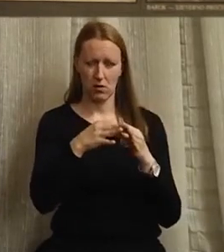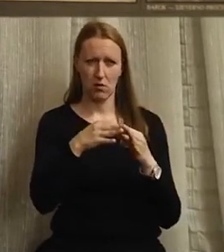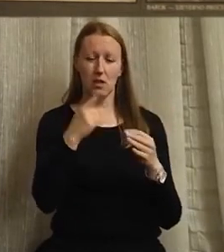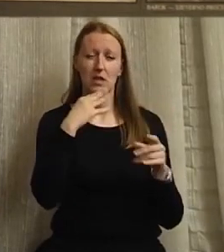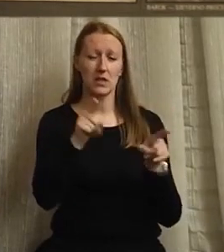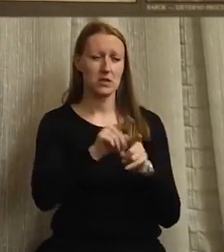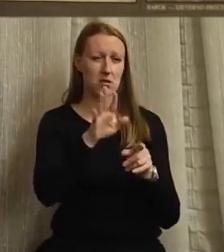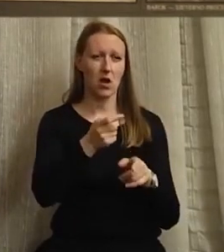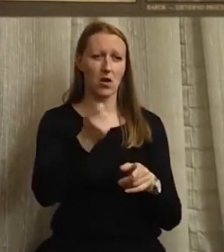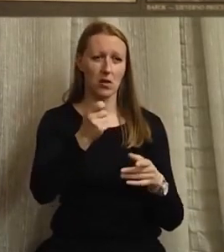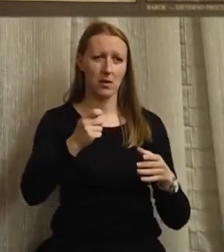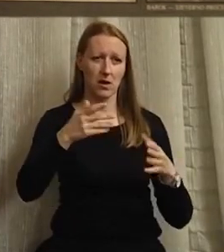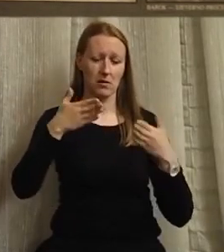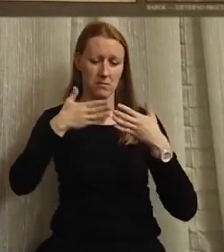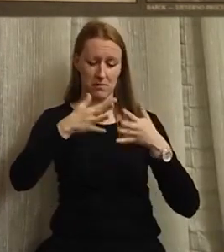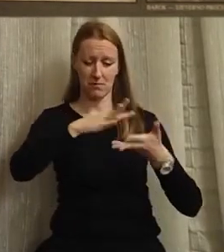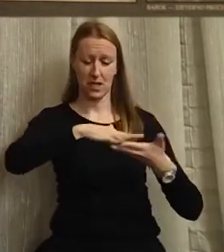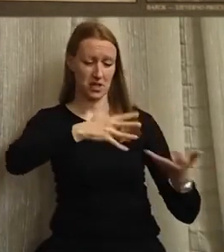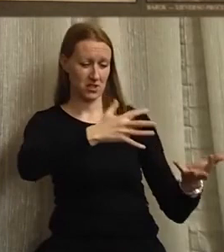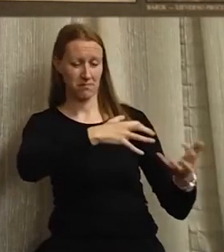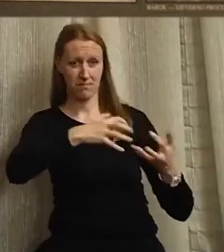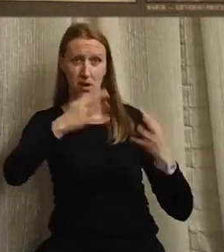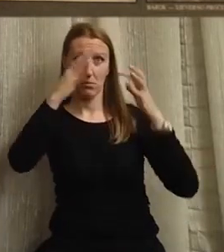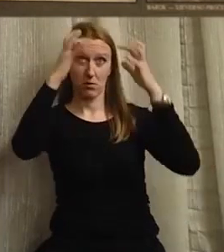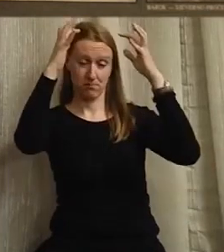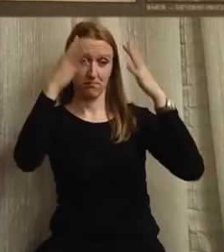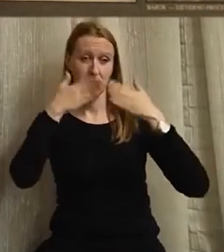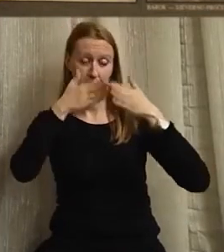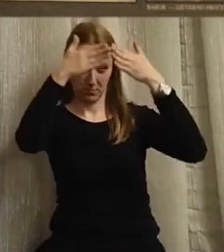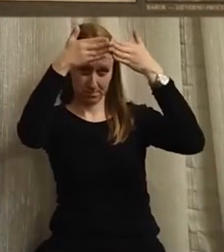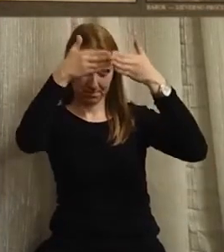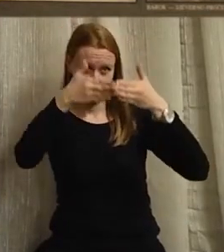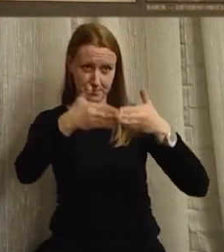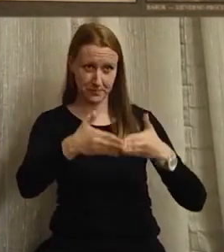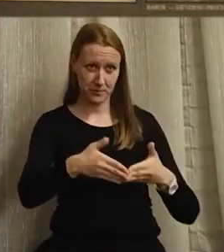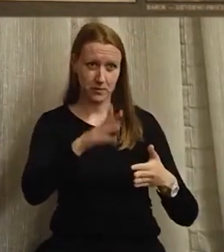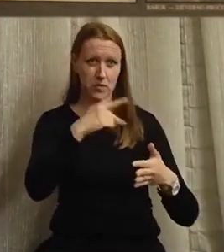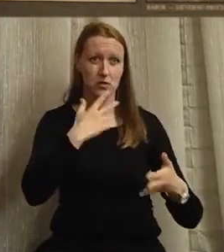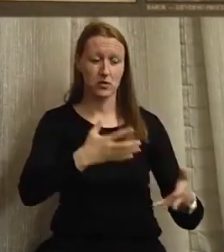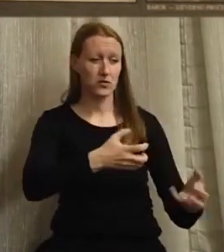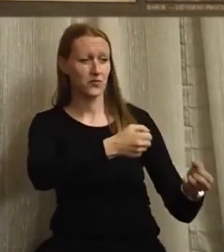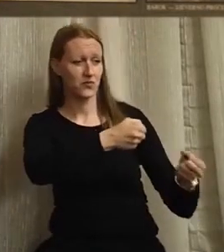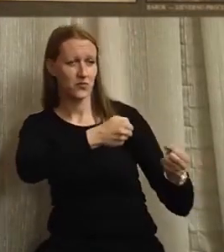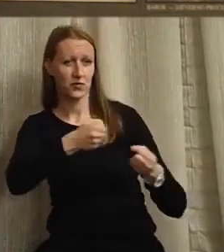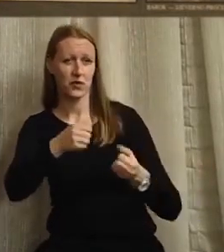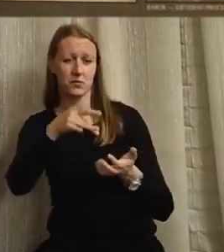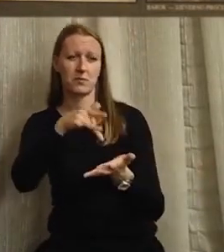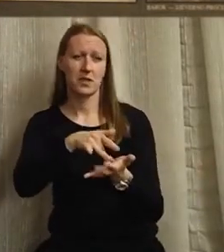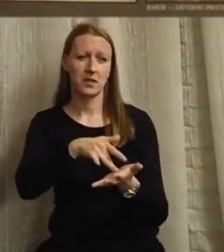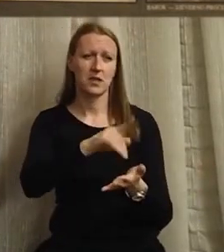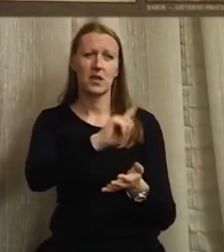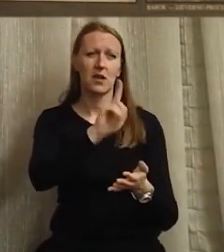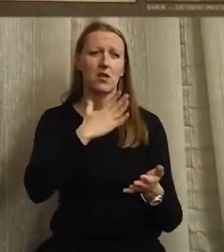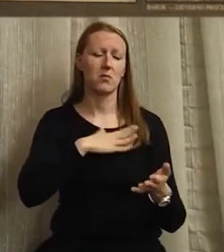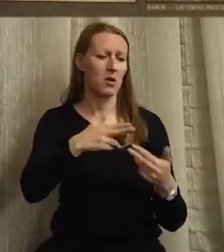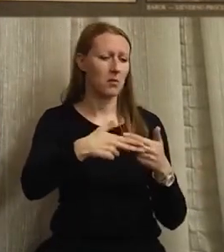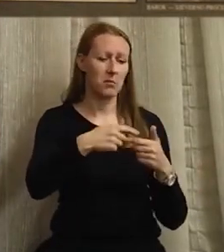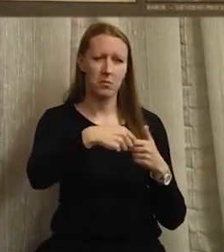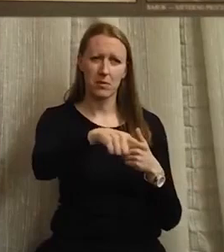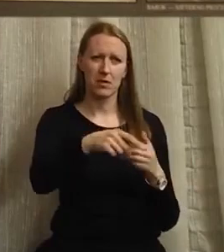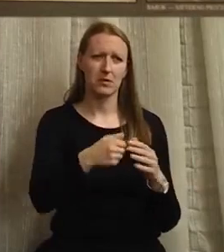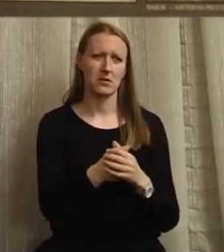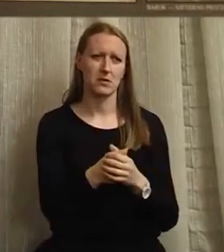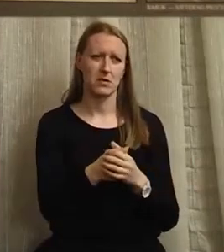gdje su također ribari zakačili, gdje se brod potapo, ko će tu minu dovući na mjesto pozicije? Niko nije bio blizu.